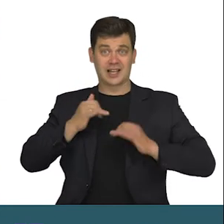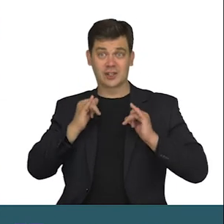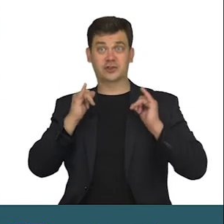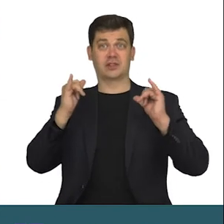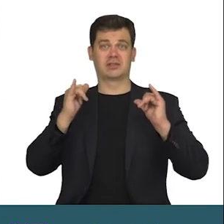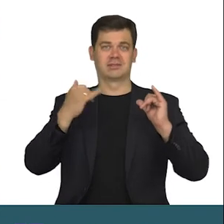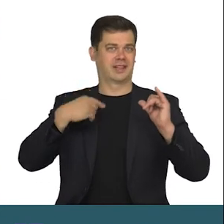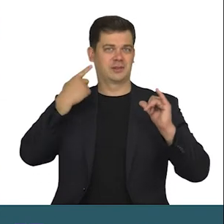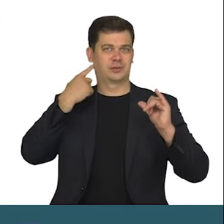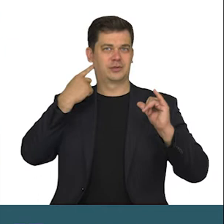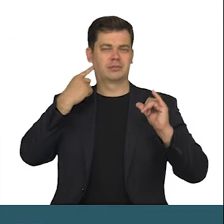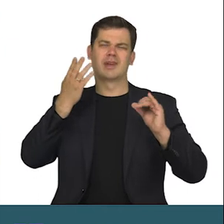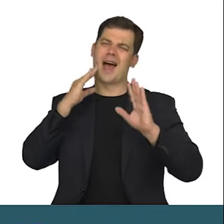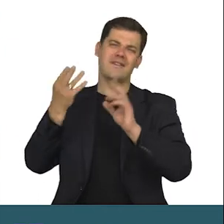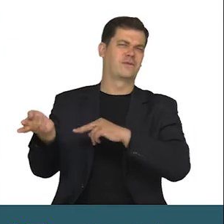Wracam do domu.